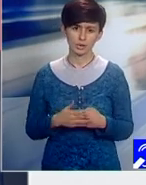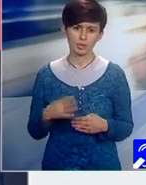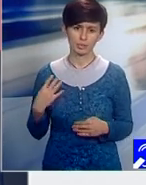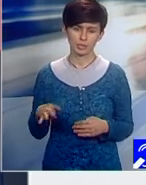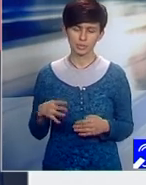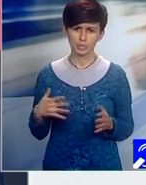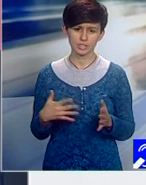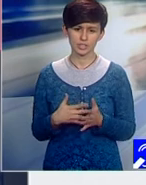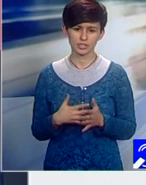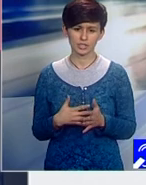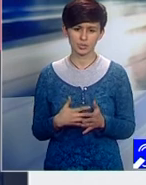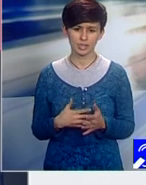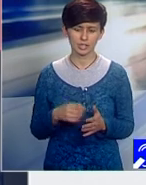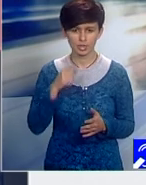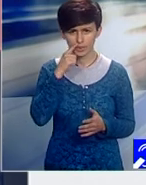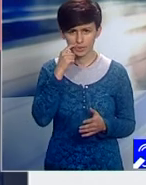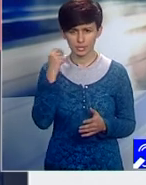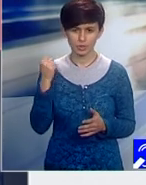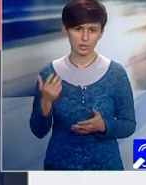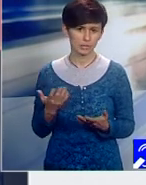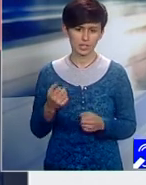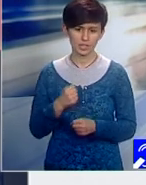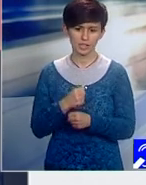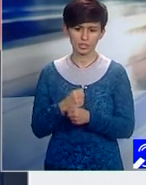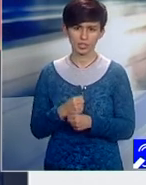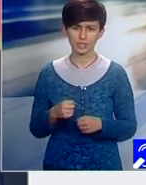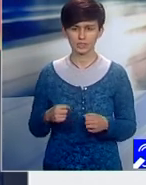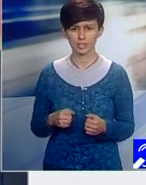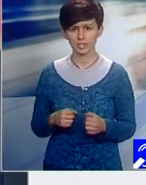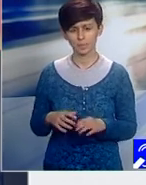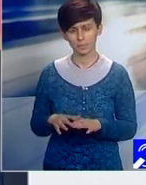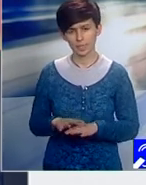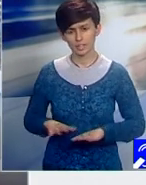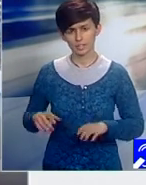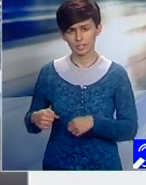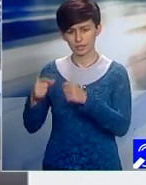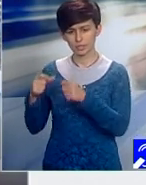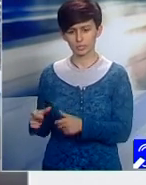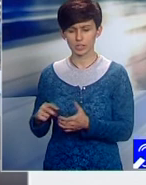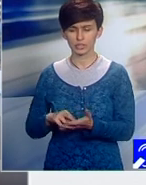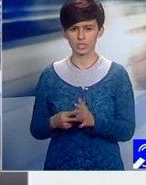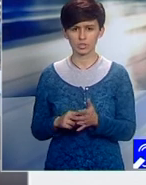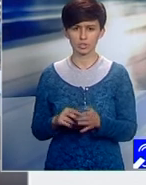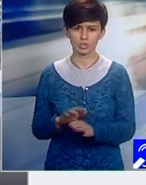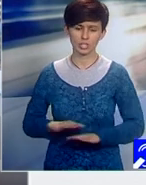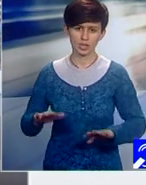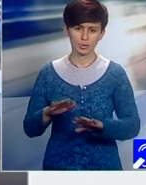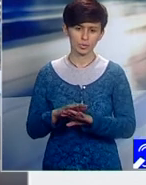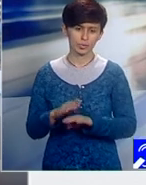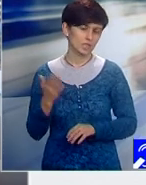de oameni care lucrează în mediul tehnologic. Publicul a fost unul